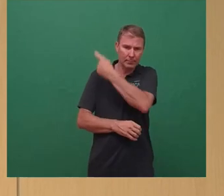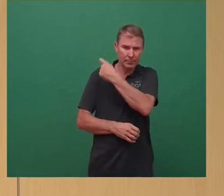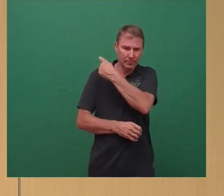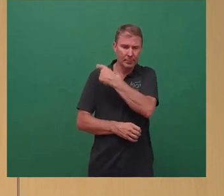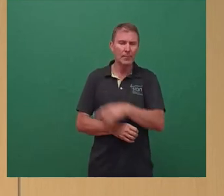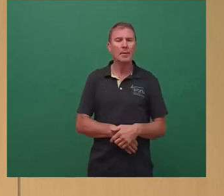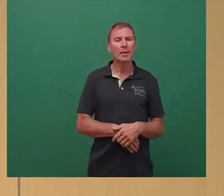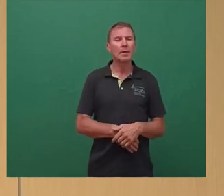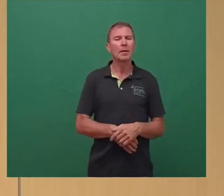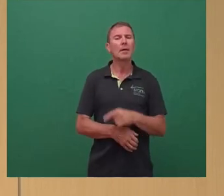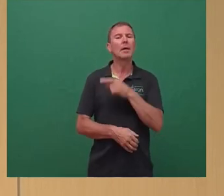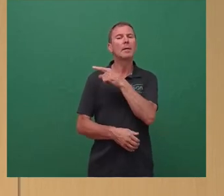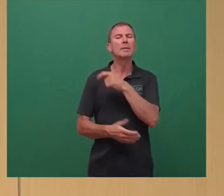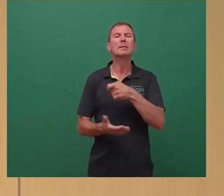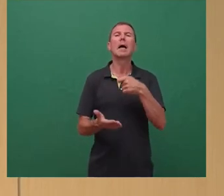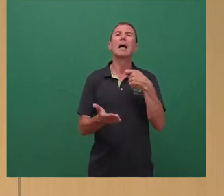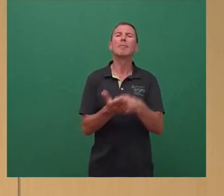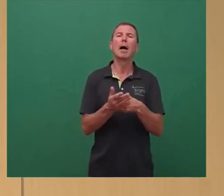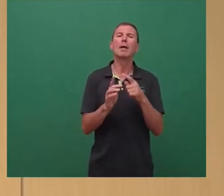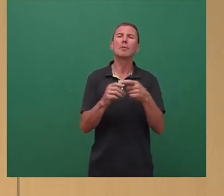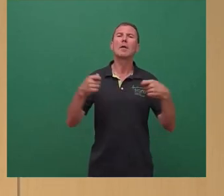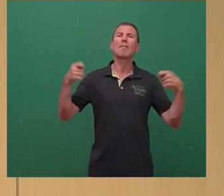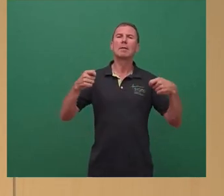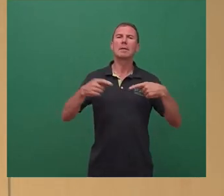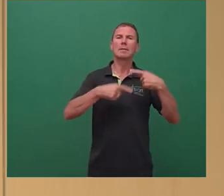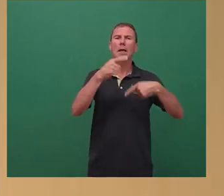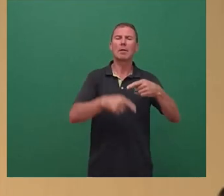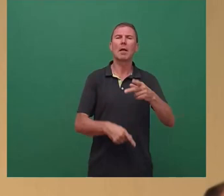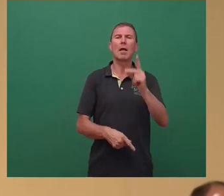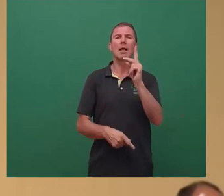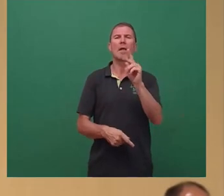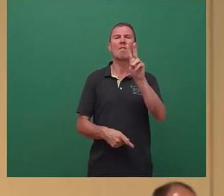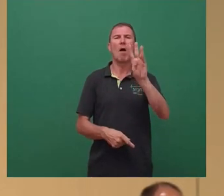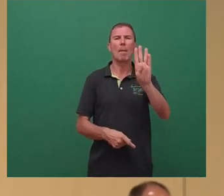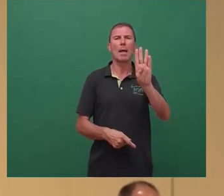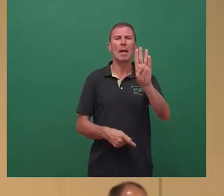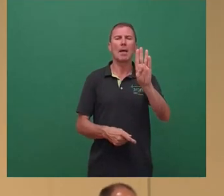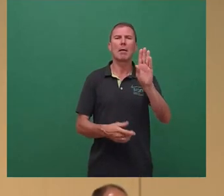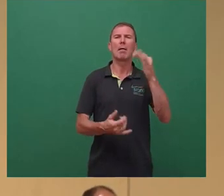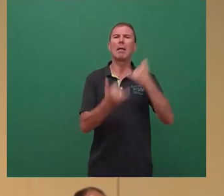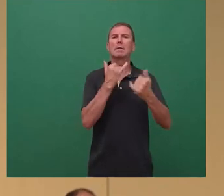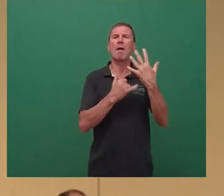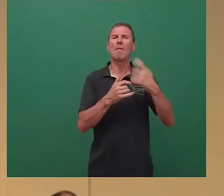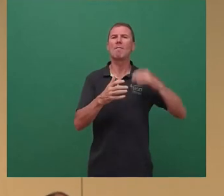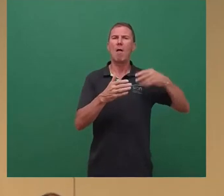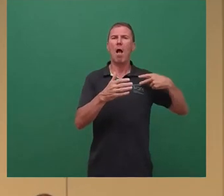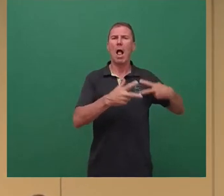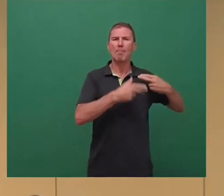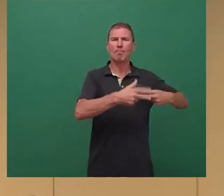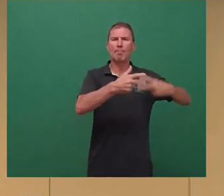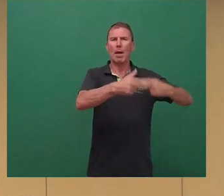Preis- und Finanzierungsentwicklung der DVB in den letzten fünf Wahlperioden, sozusagen zwischen